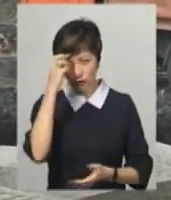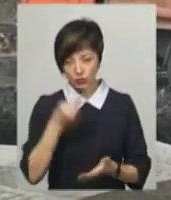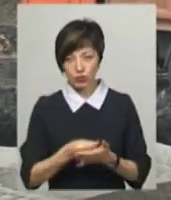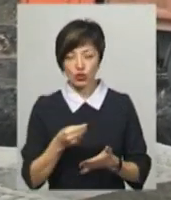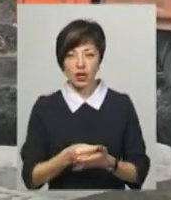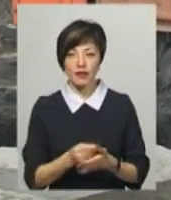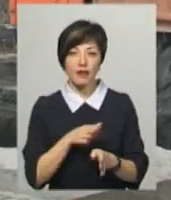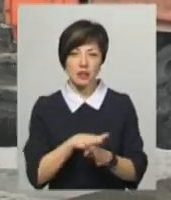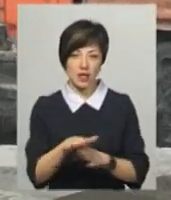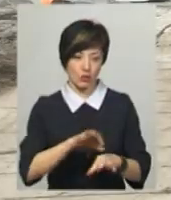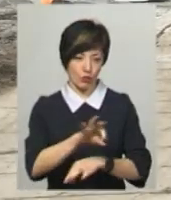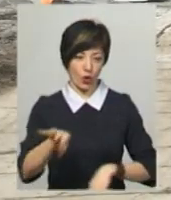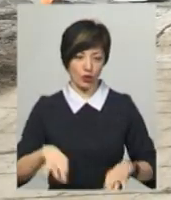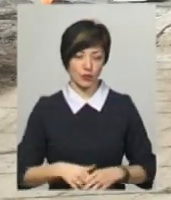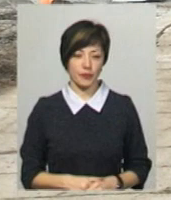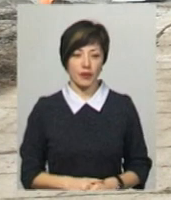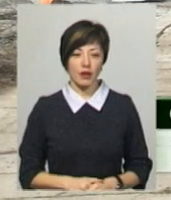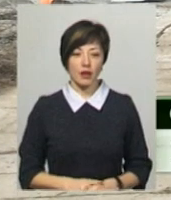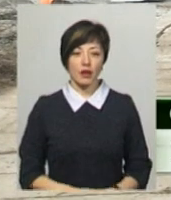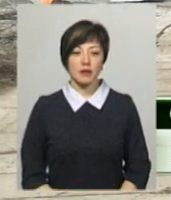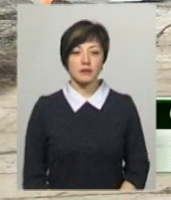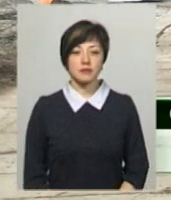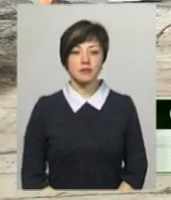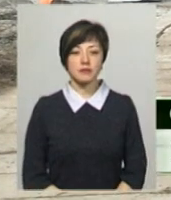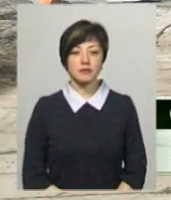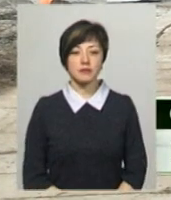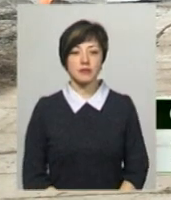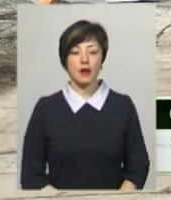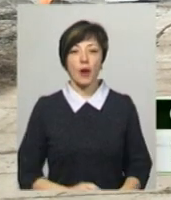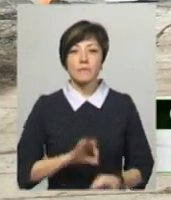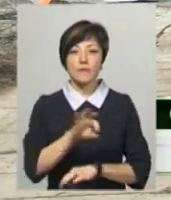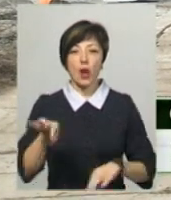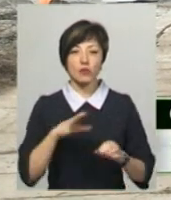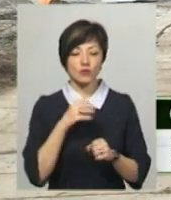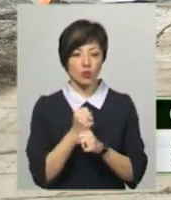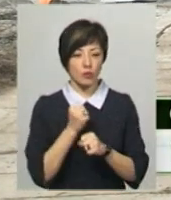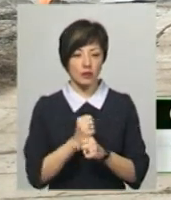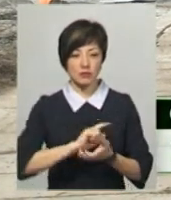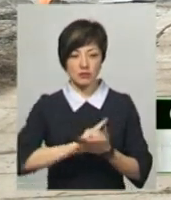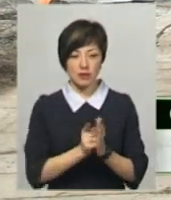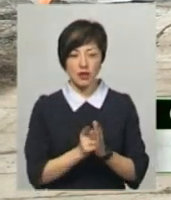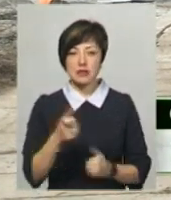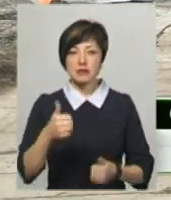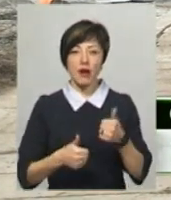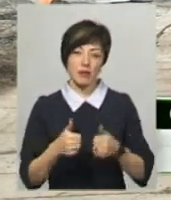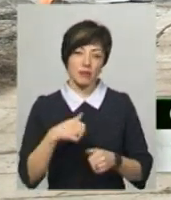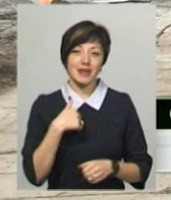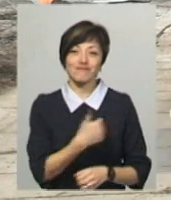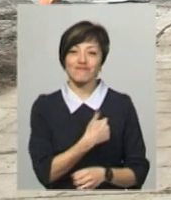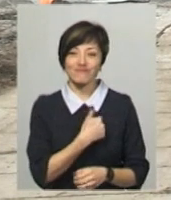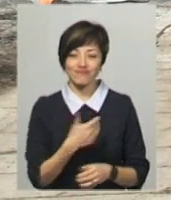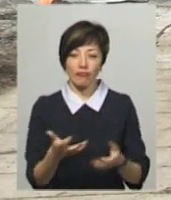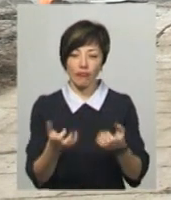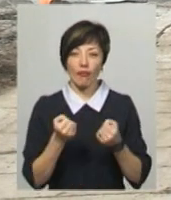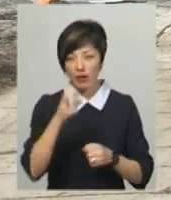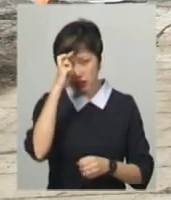бюджету на реалізацію проєкту. Проєкт був дороблений досить оперативно, тому що ми змагалися за державні кошти. Ми